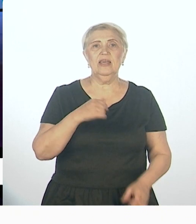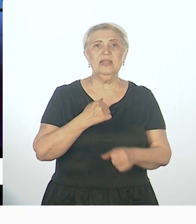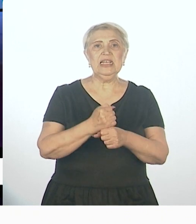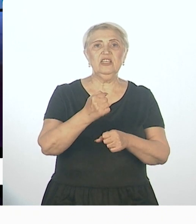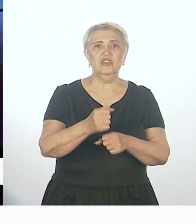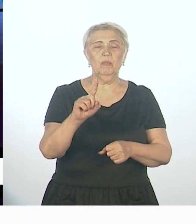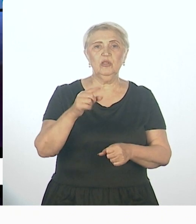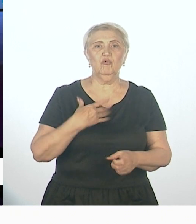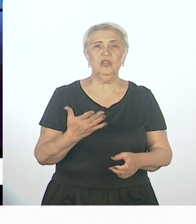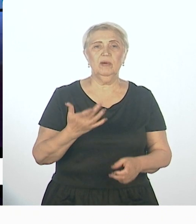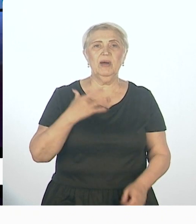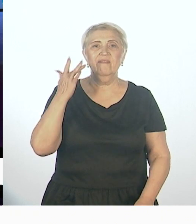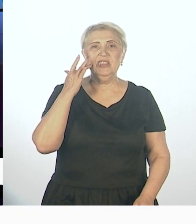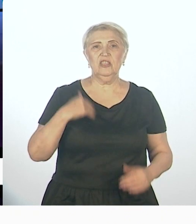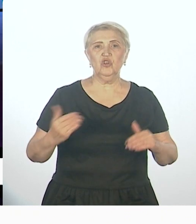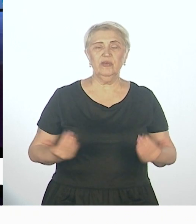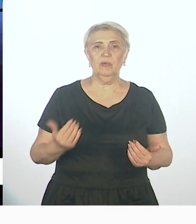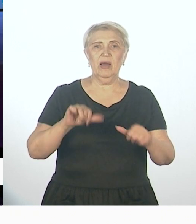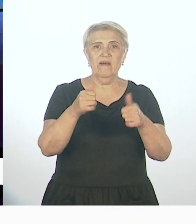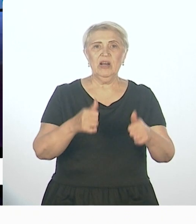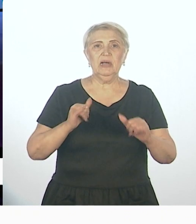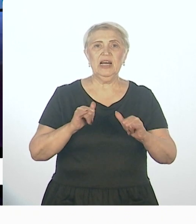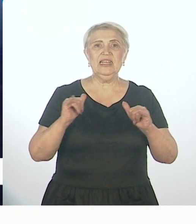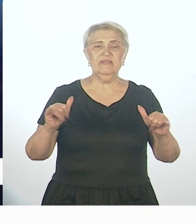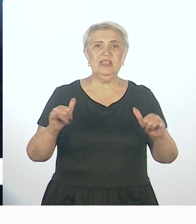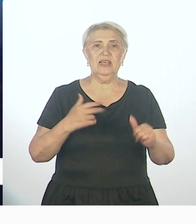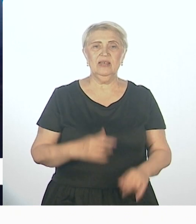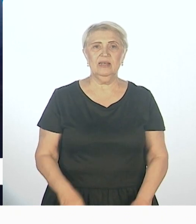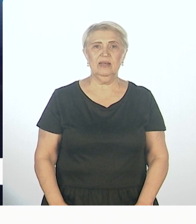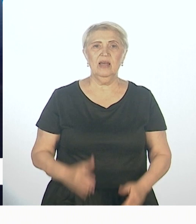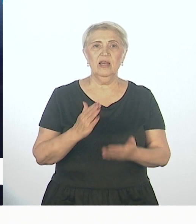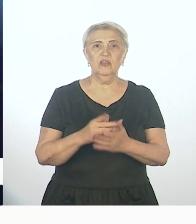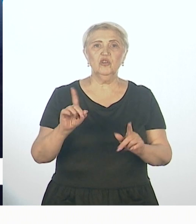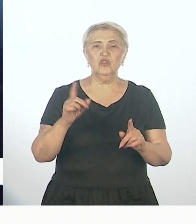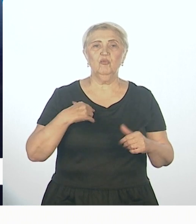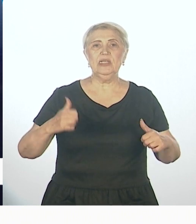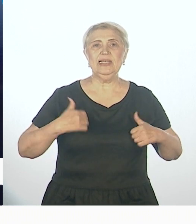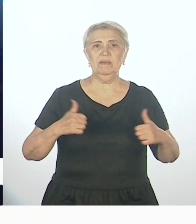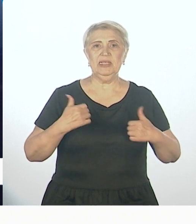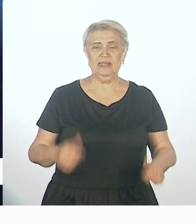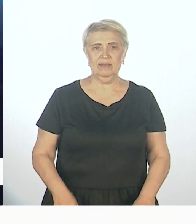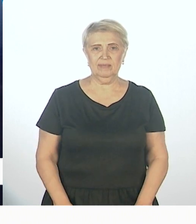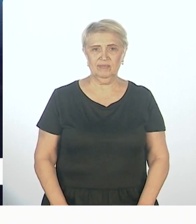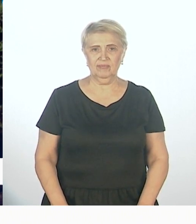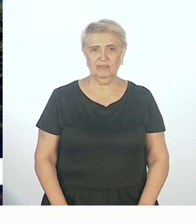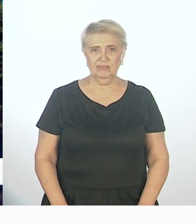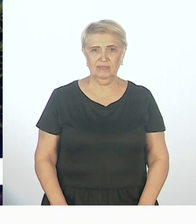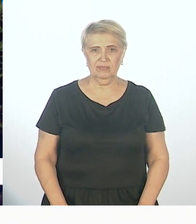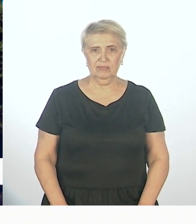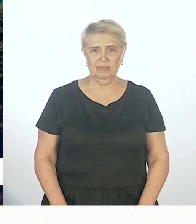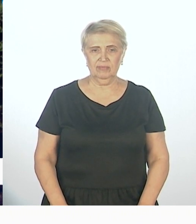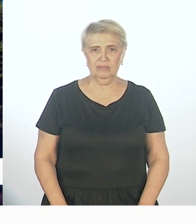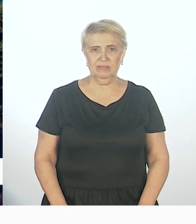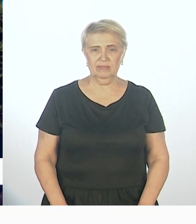потому что мы всегда живем в рамках развития. И всегда есть к чему еще нам стремиться. Это тут один балл на шаг вперед. Конечно,